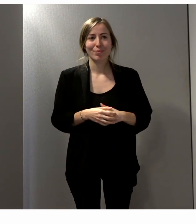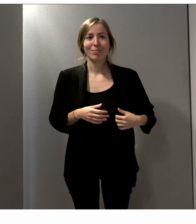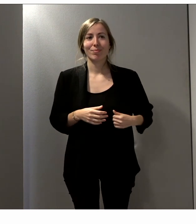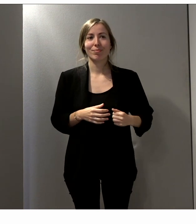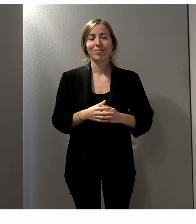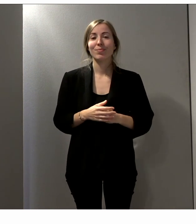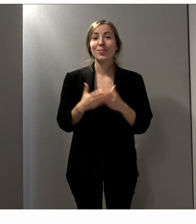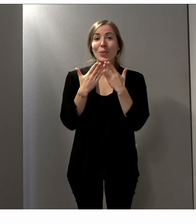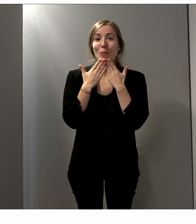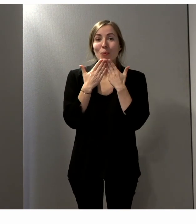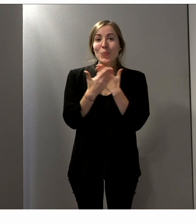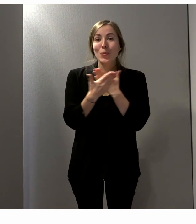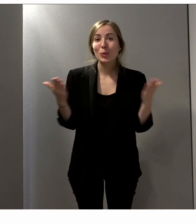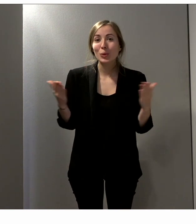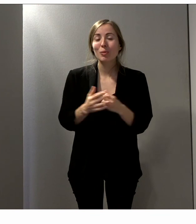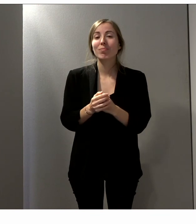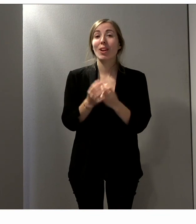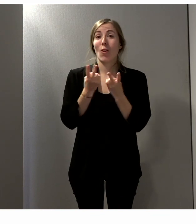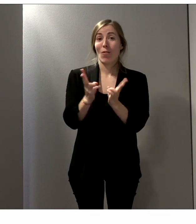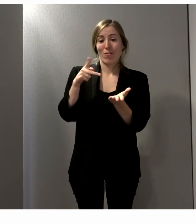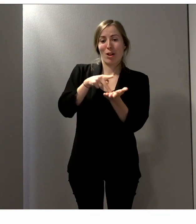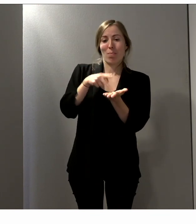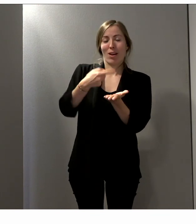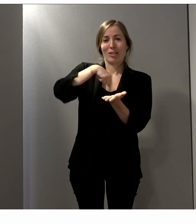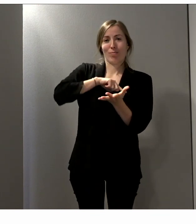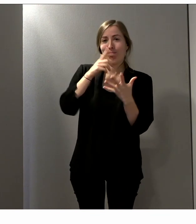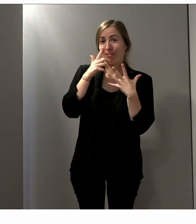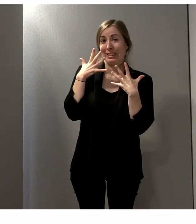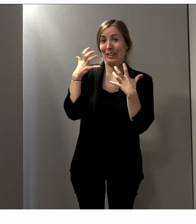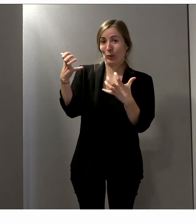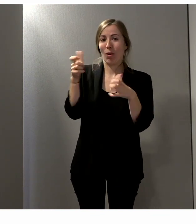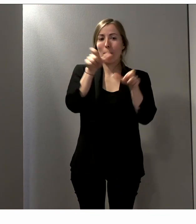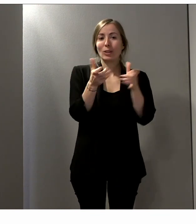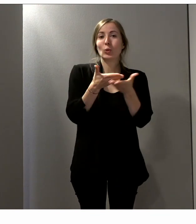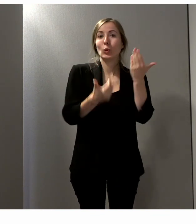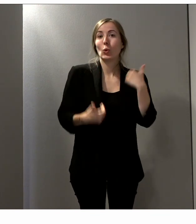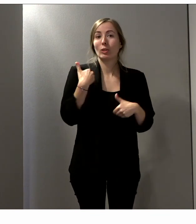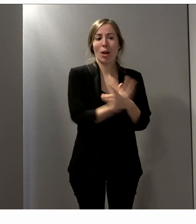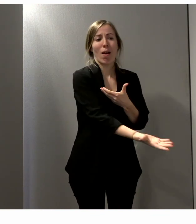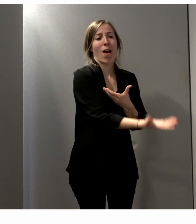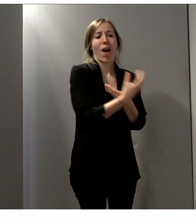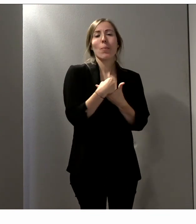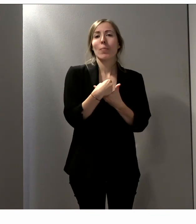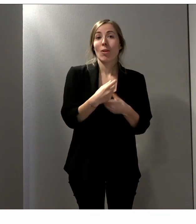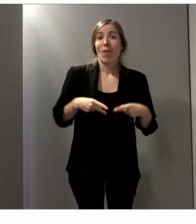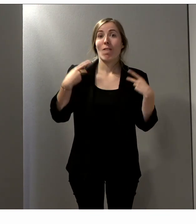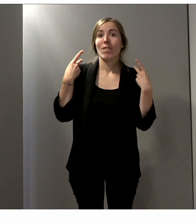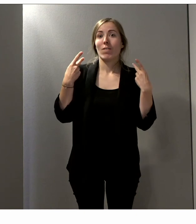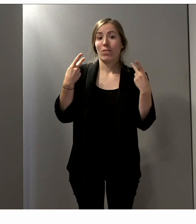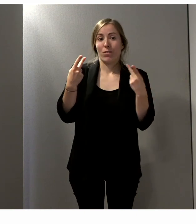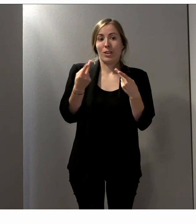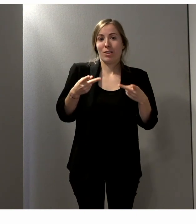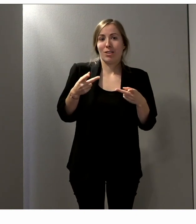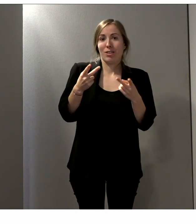Bonjour. La ville de Paris a la pour ambition de permettre aux personnes en situation de handicap de participer à la vie de la cité en